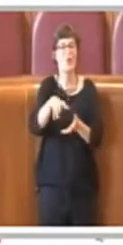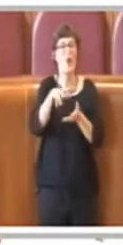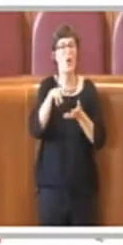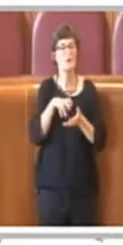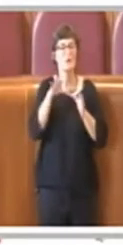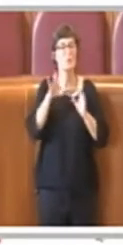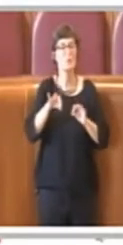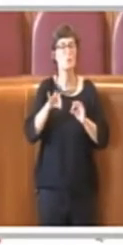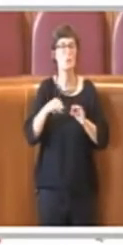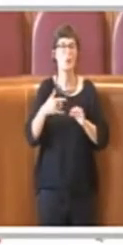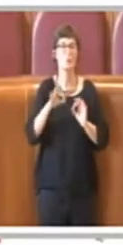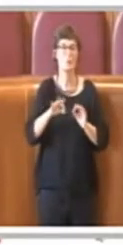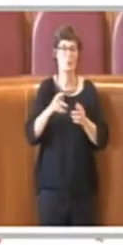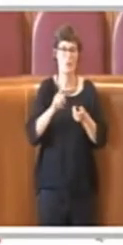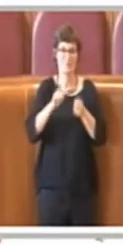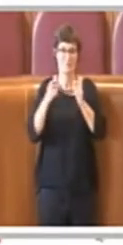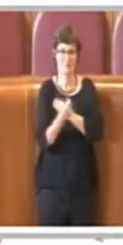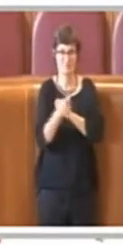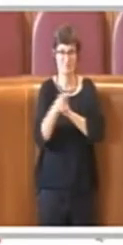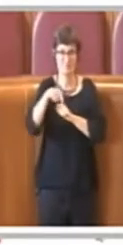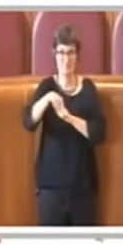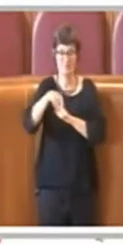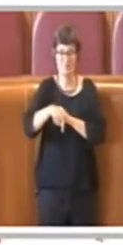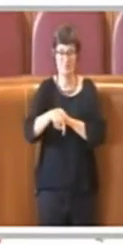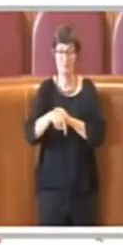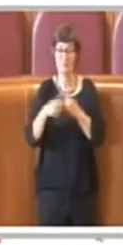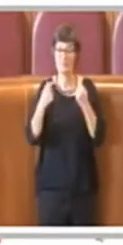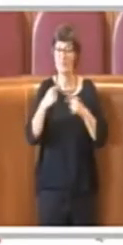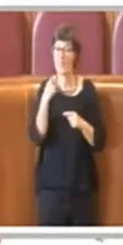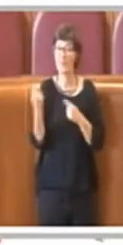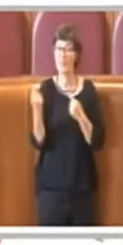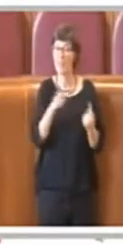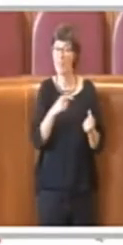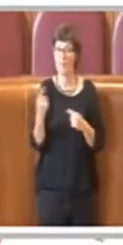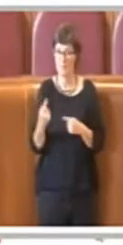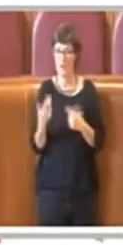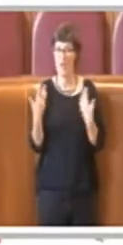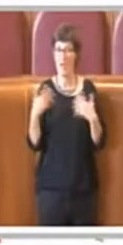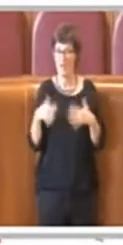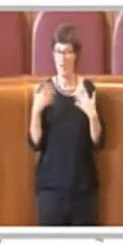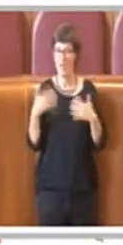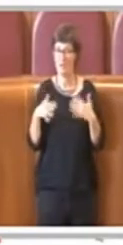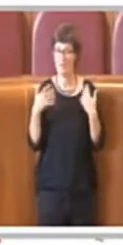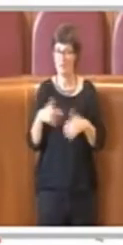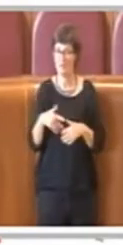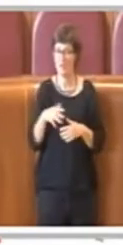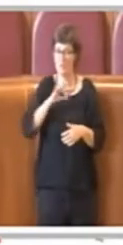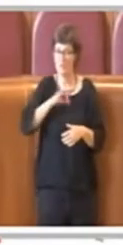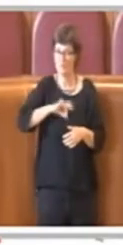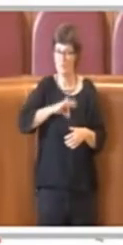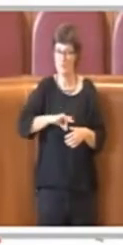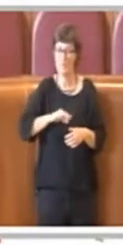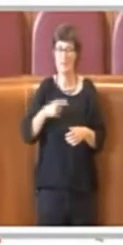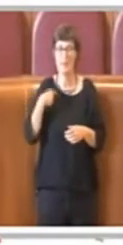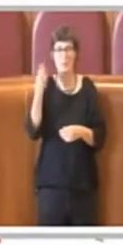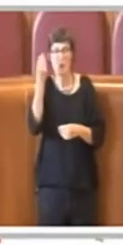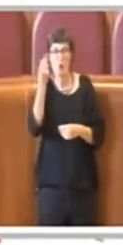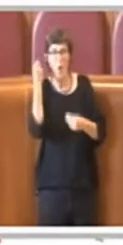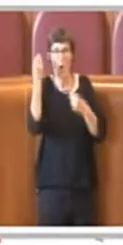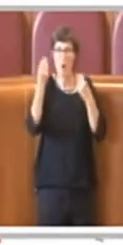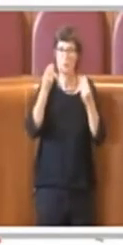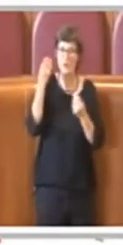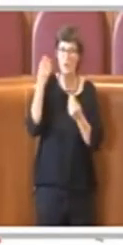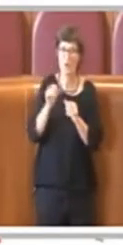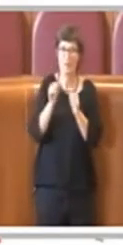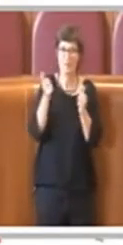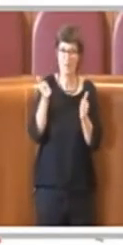di tante persone ed è il frutto di un dibattito ampio e di una mediazione tra visioni diverse. La delibera espressione di una